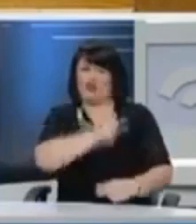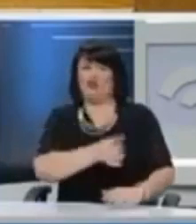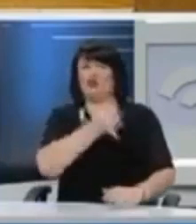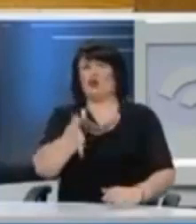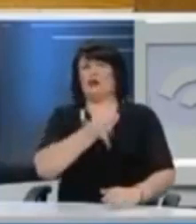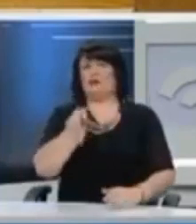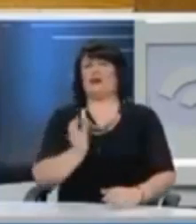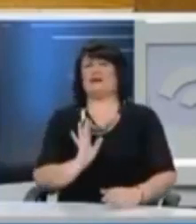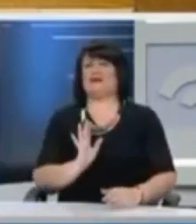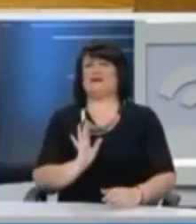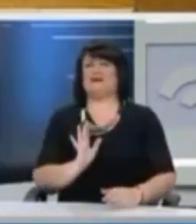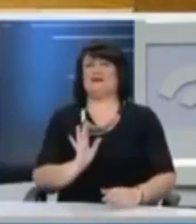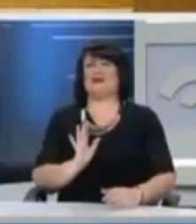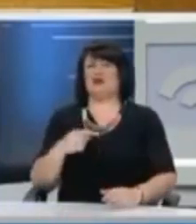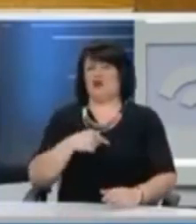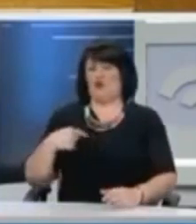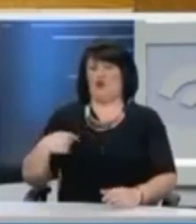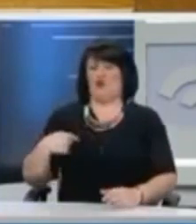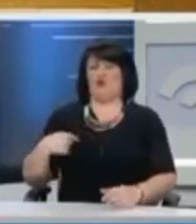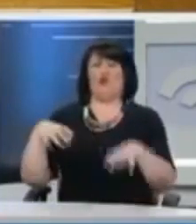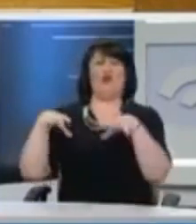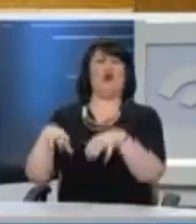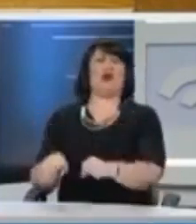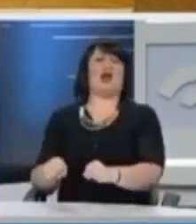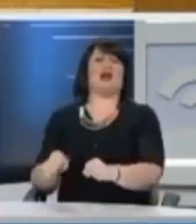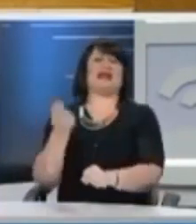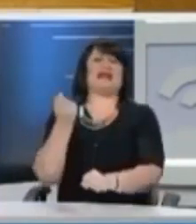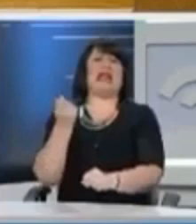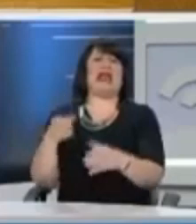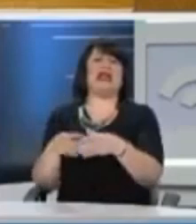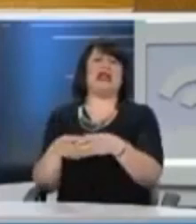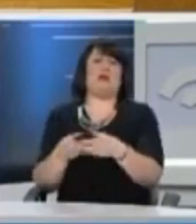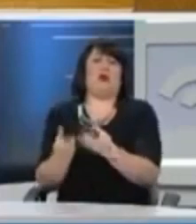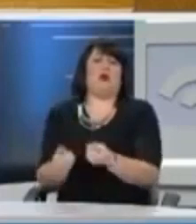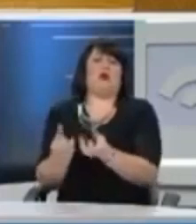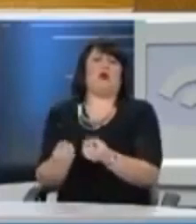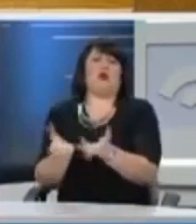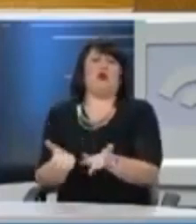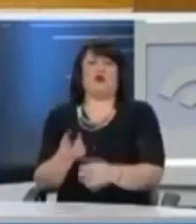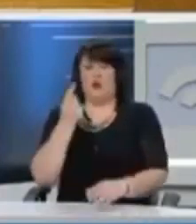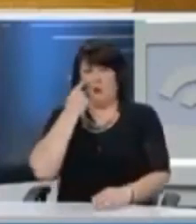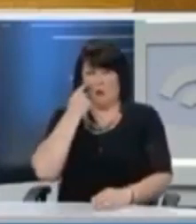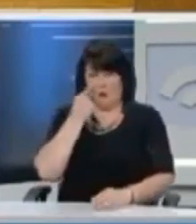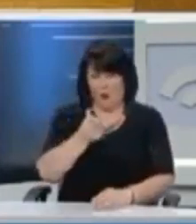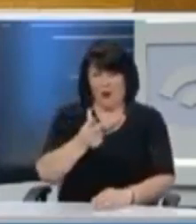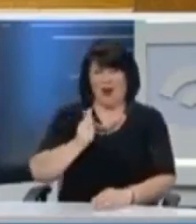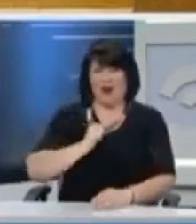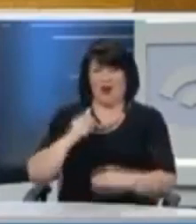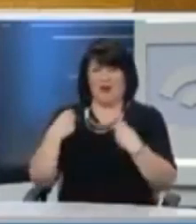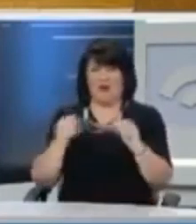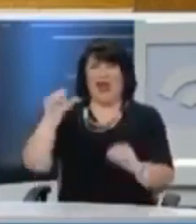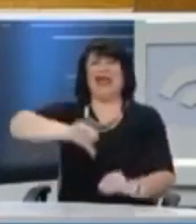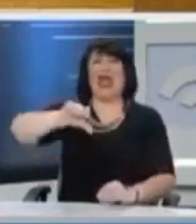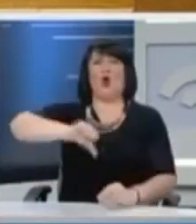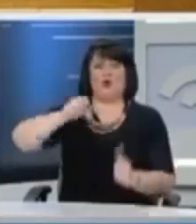ίδιοι στην παρασυντική μας ολιγαρχία. Την ίδια στιγμή βλέπουμε να μας έρχεται ιδιωτικοποίηση